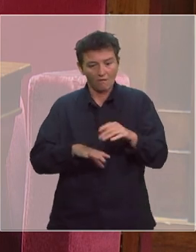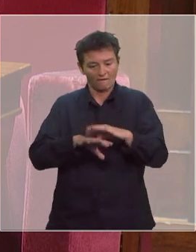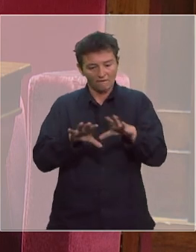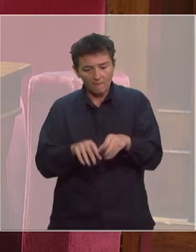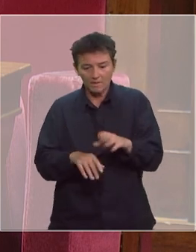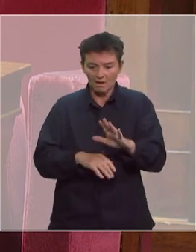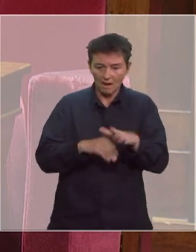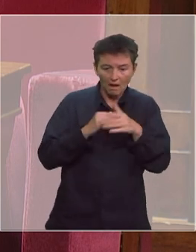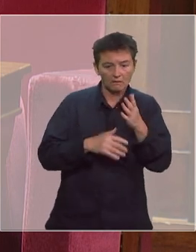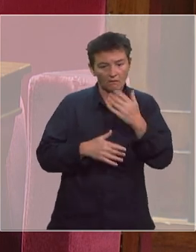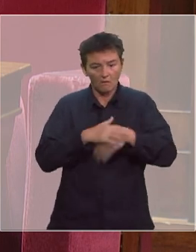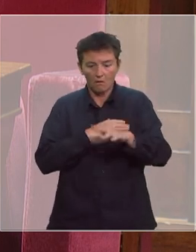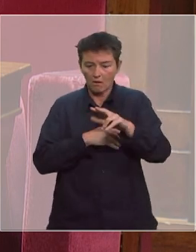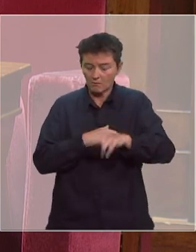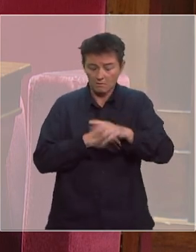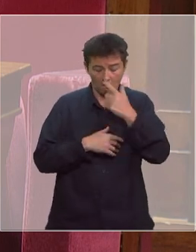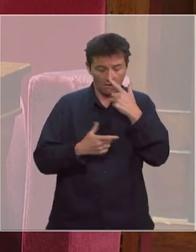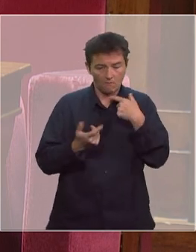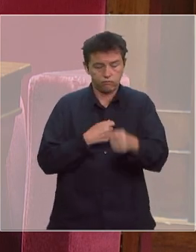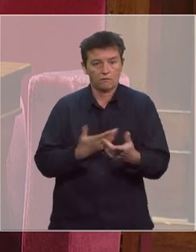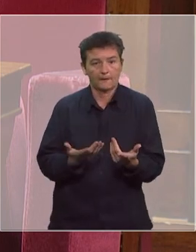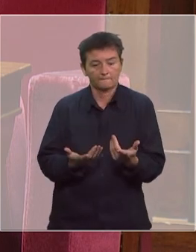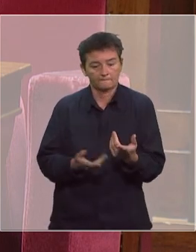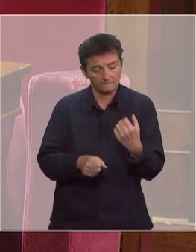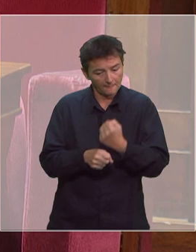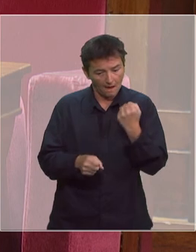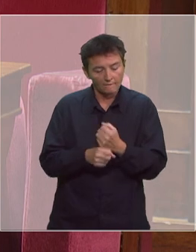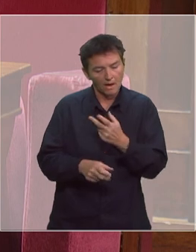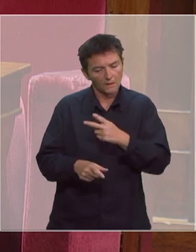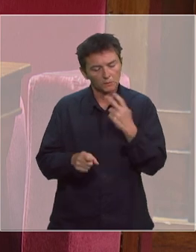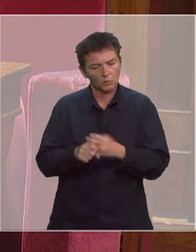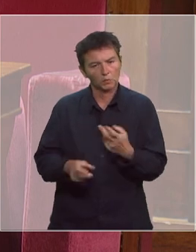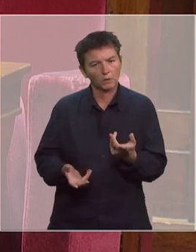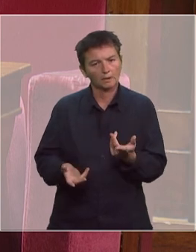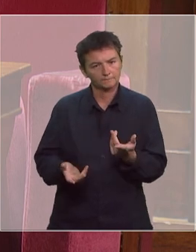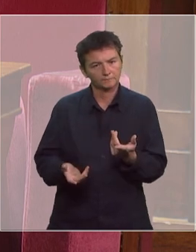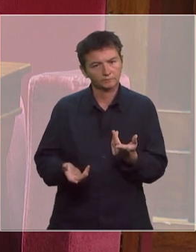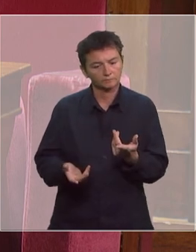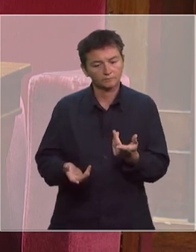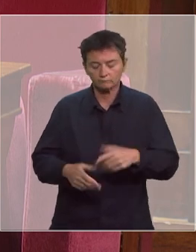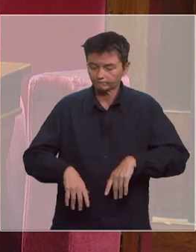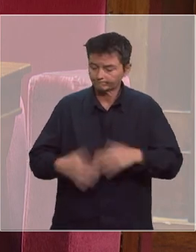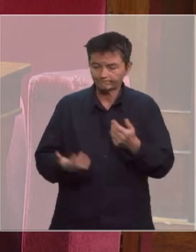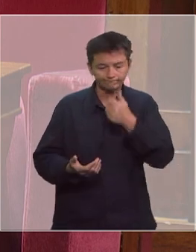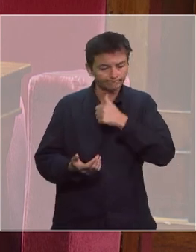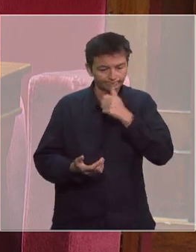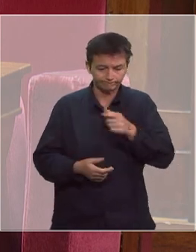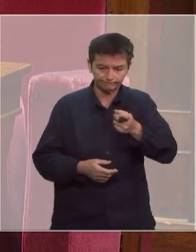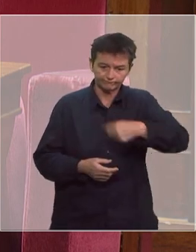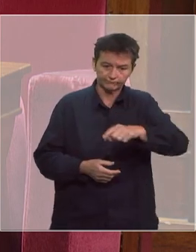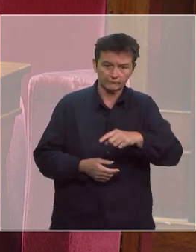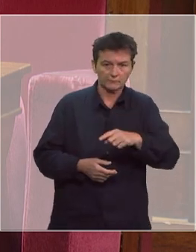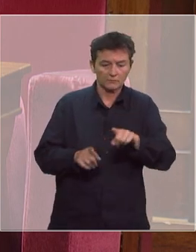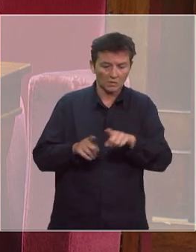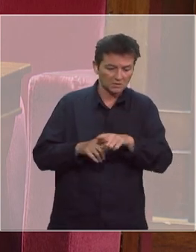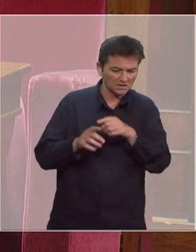dans des logements quelquefois inadaptés. Ils effectuent les tâches les plus ingrates, doivent s'accommoder aussi de l'exigence